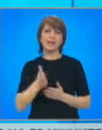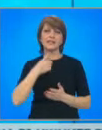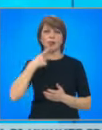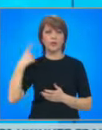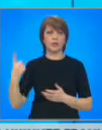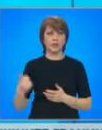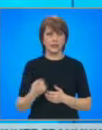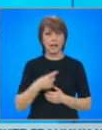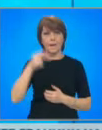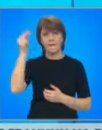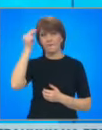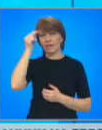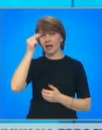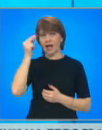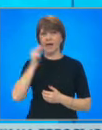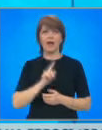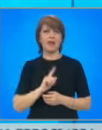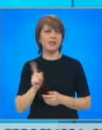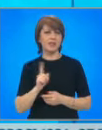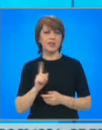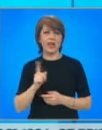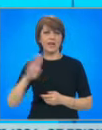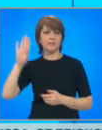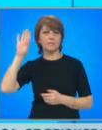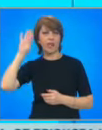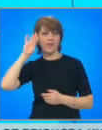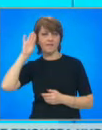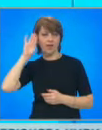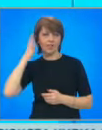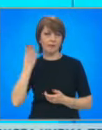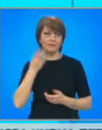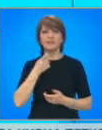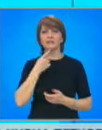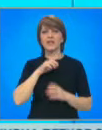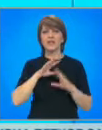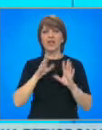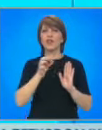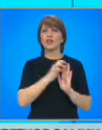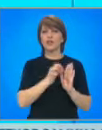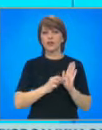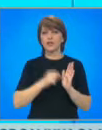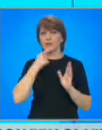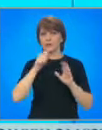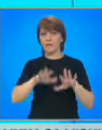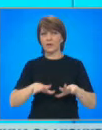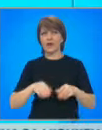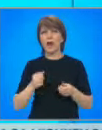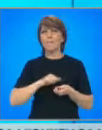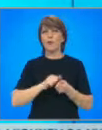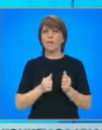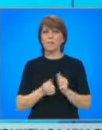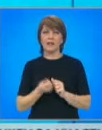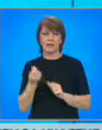ни номинално, но не ефективно е изпълнявала критериите за приемане. Той обеща конкретни резултати в борбата с контрабандата и